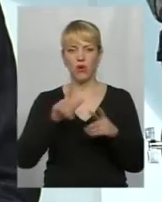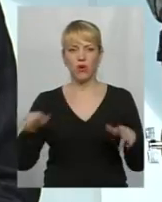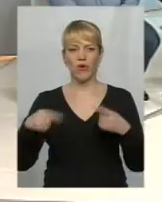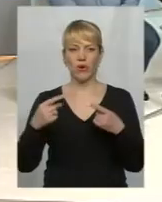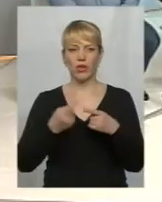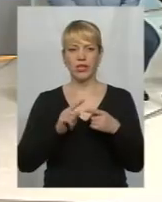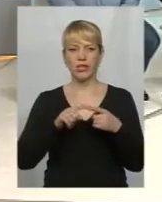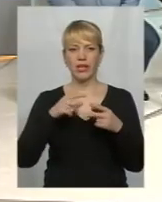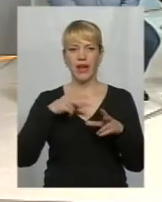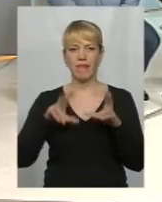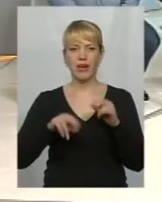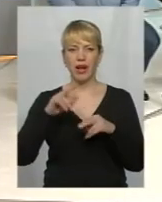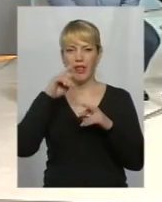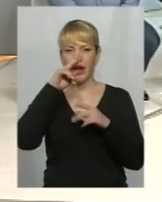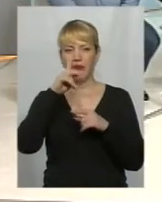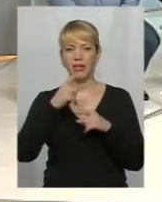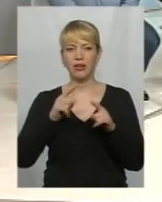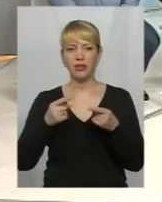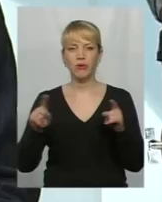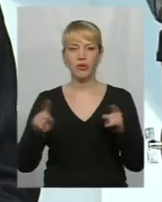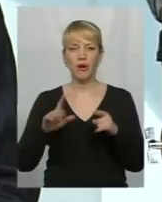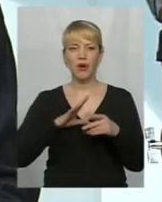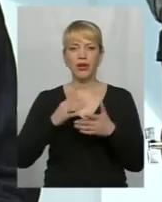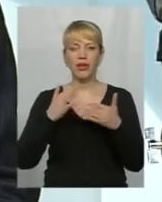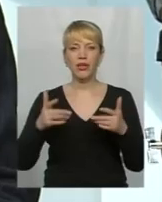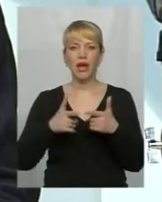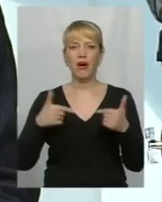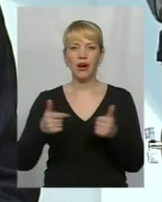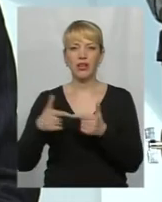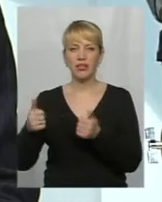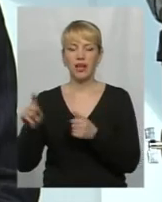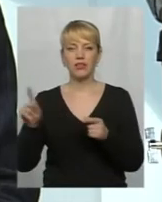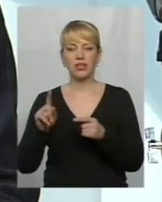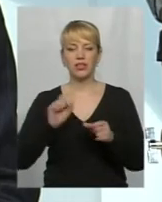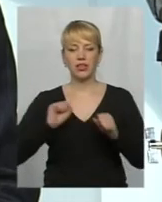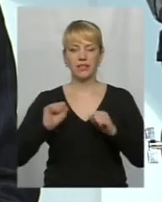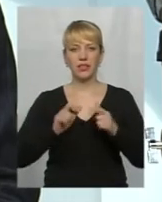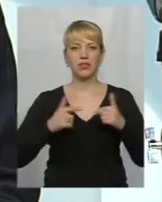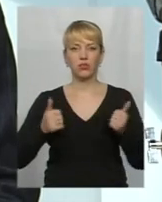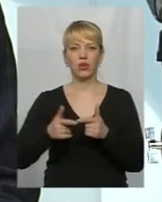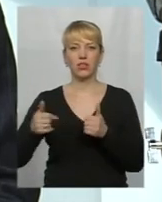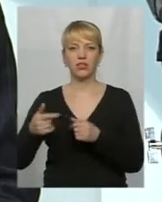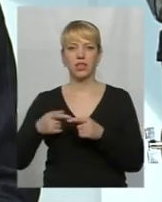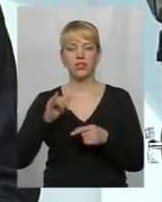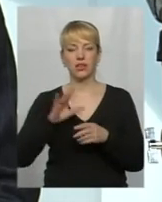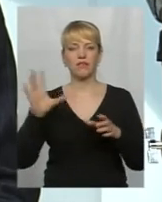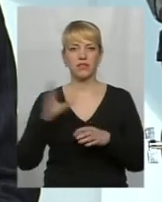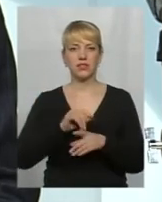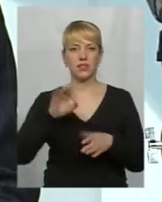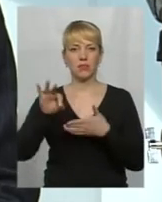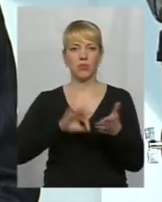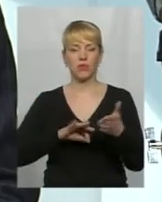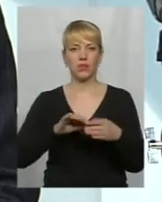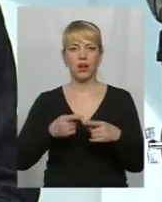я вважаю, це буде невірним, того, що були різні організації, різні керівники організації, зразу всі моментально, можна сказати,